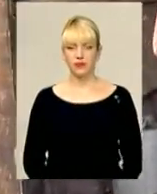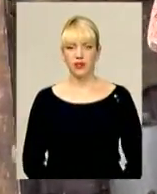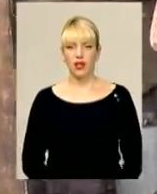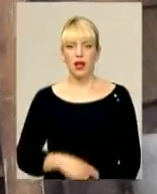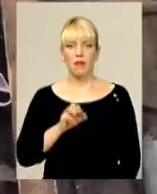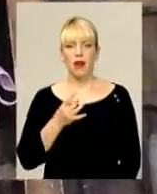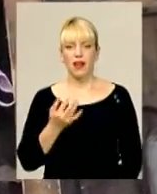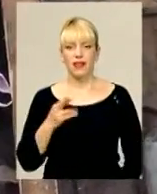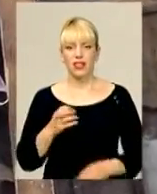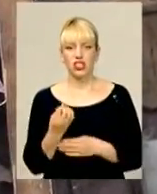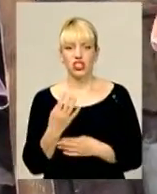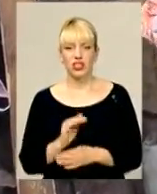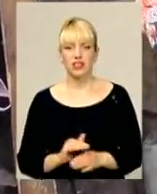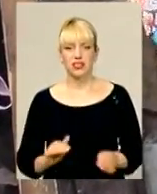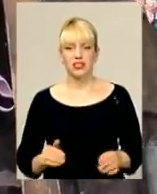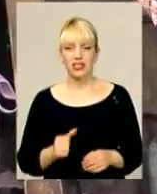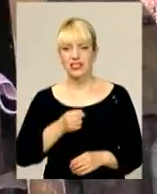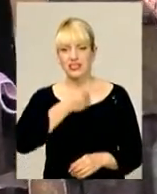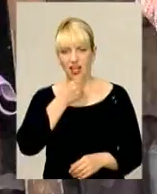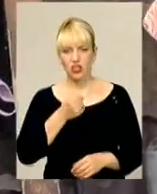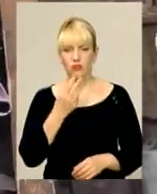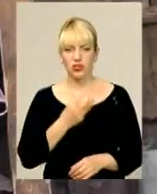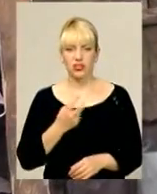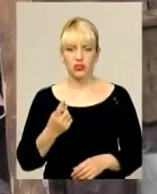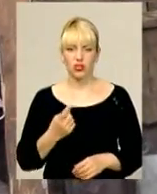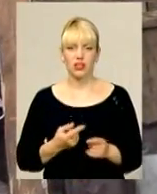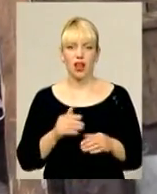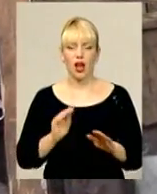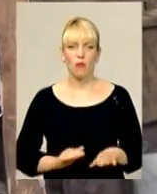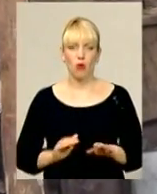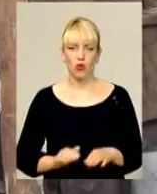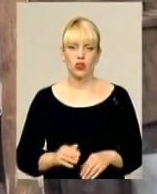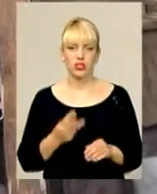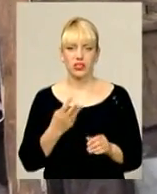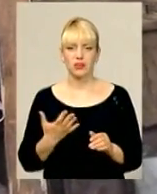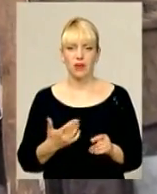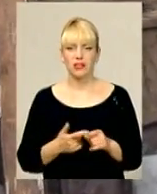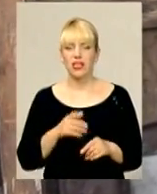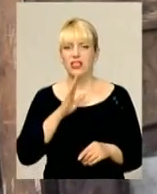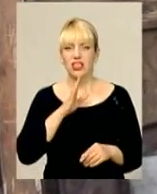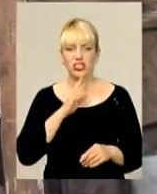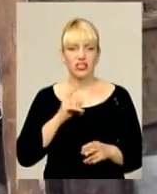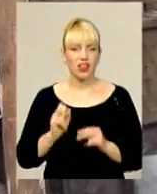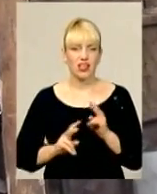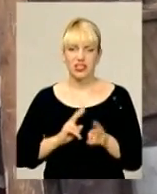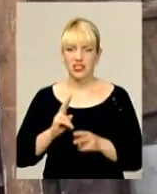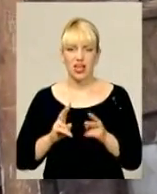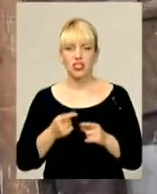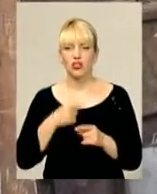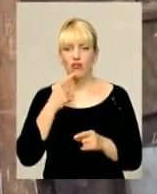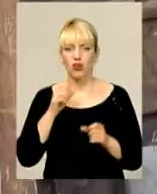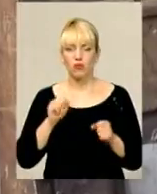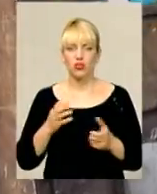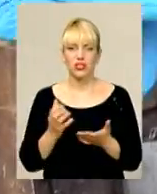Марії 14 дітей. Старшому 31, молодшому всього 5. На життя жінка не скаржеться. Каже, на звалищі можна знайти і